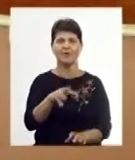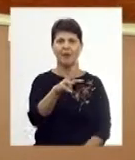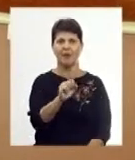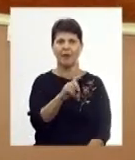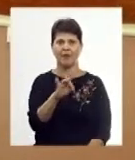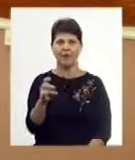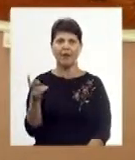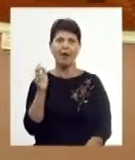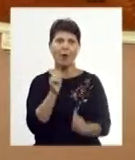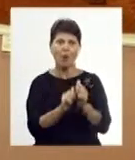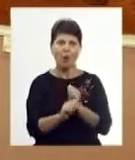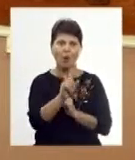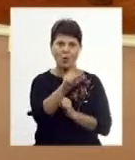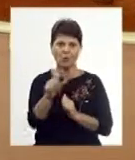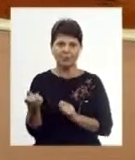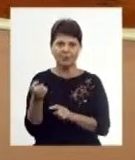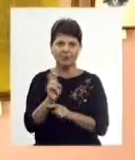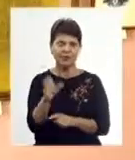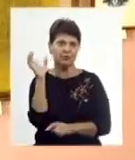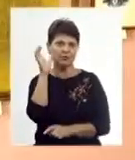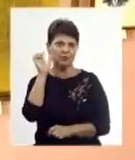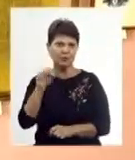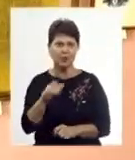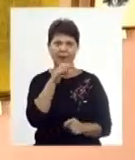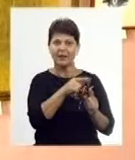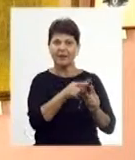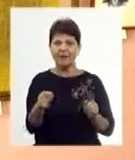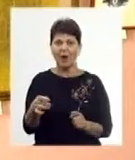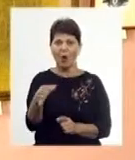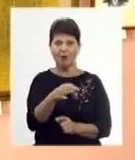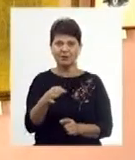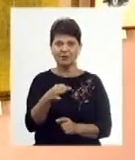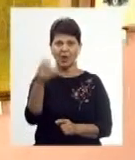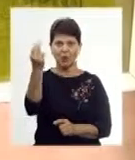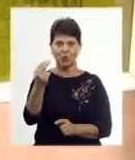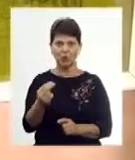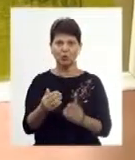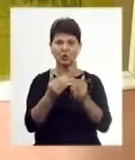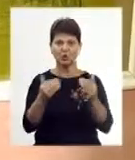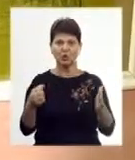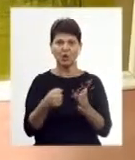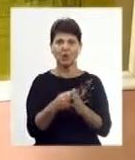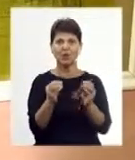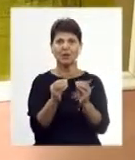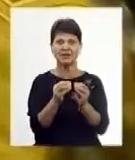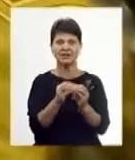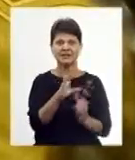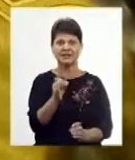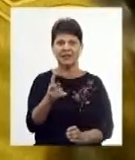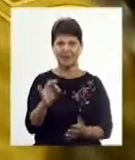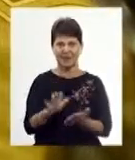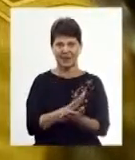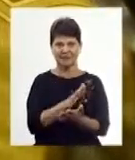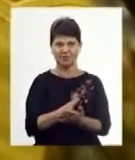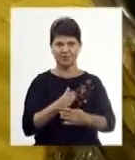її прослухати. Триватиме експозиція церковних старожитностей в обласному художньому музеї до 10 серпня. Відвідування безкоштовне.